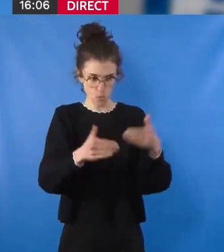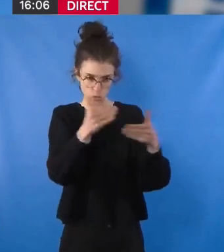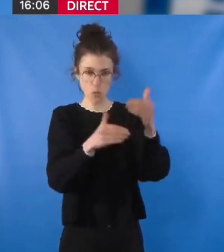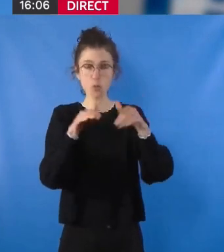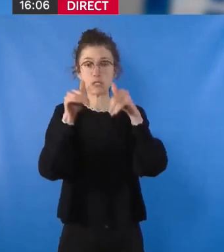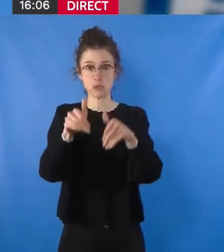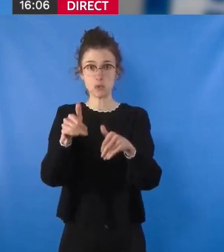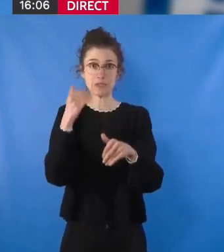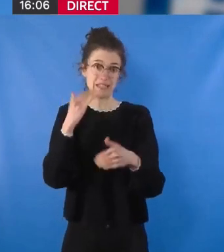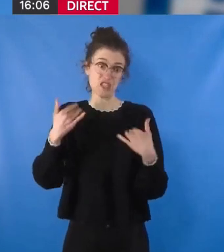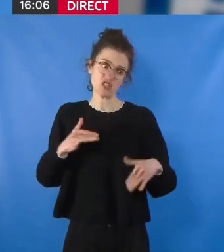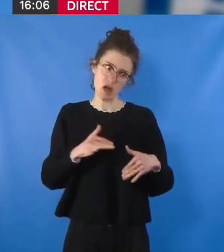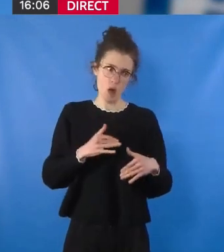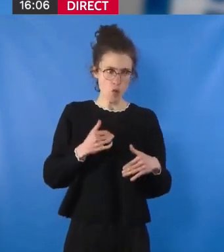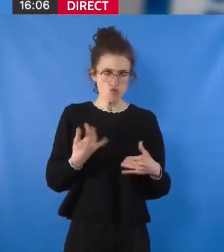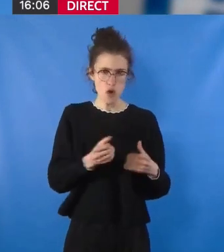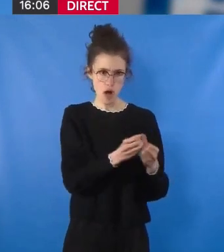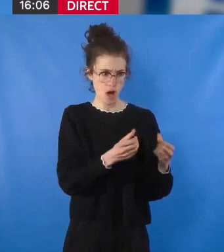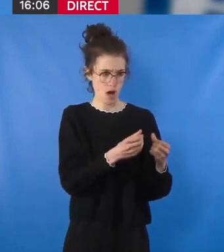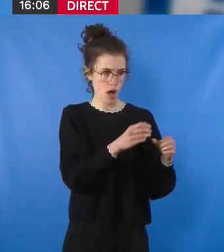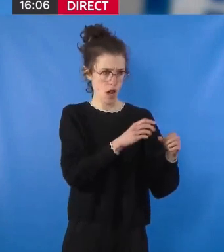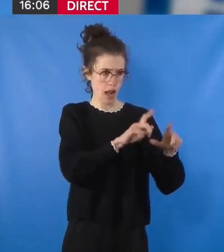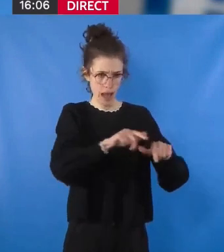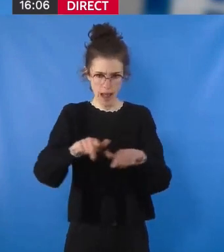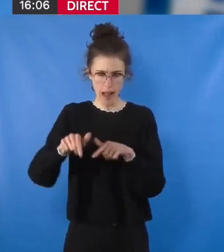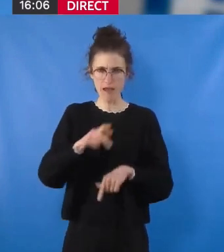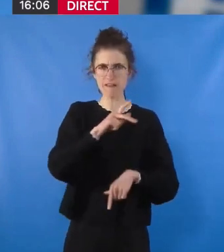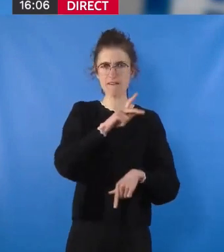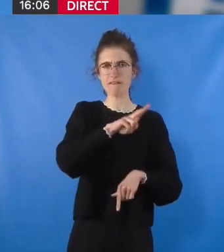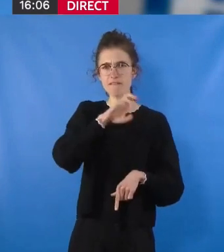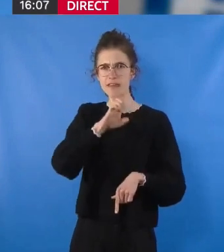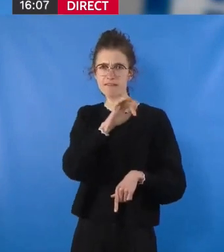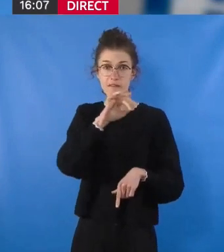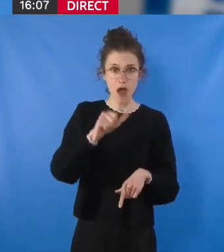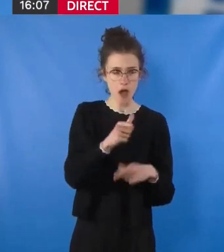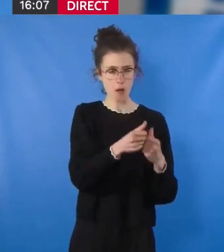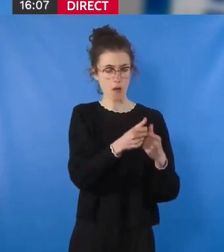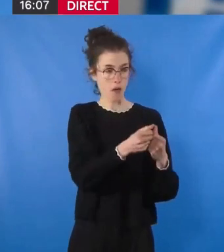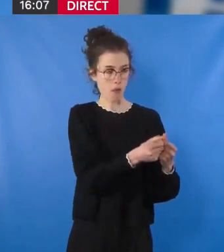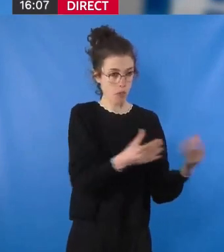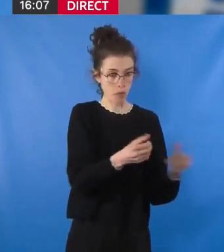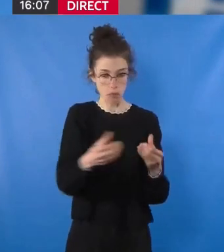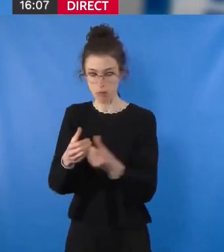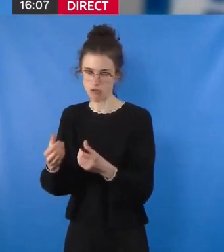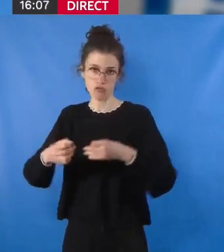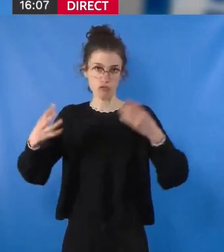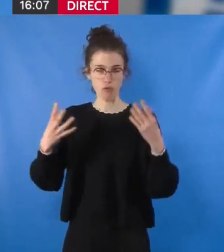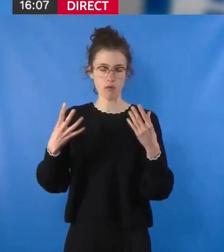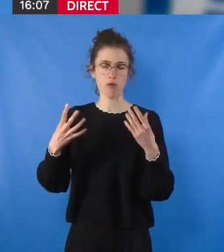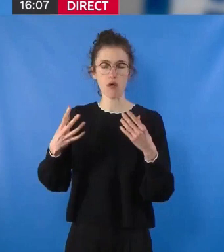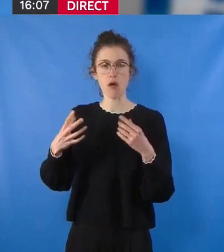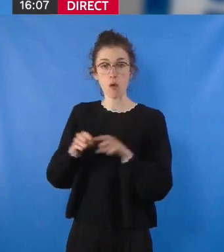nombreux sur notre territoire, ou encore de développer l'usufruit locatif social. Il s'agit de récupérer des fonciers sans projet.